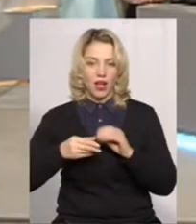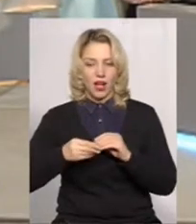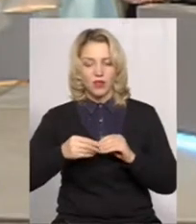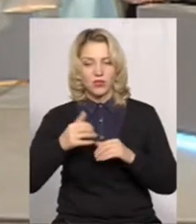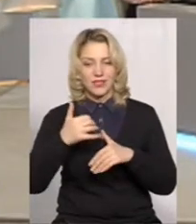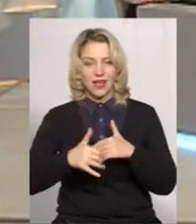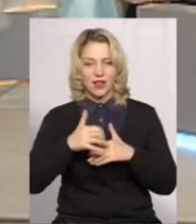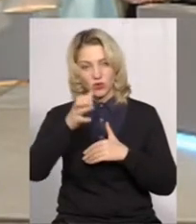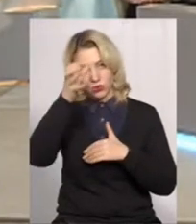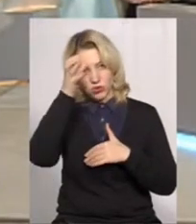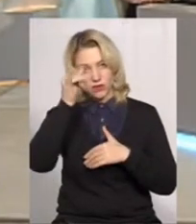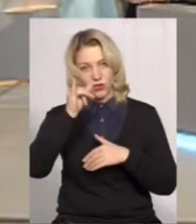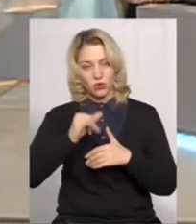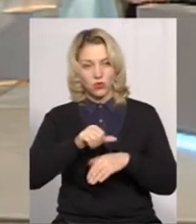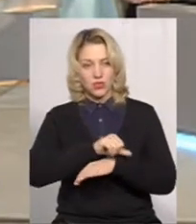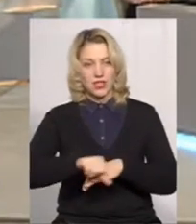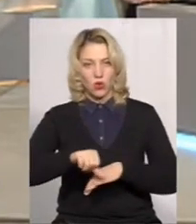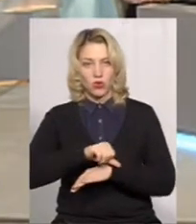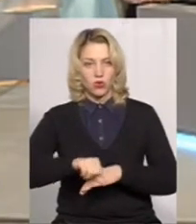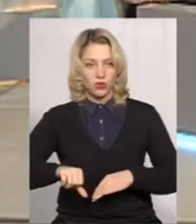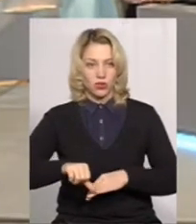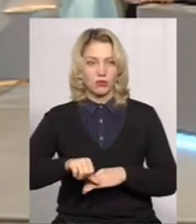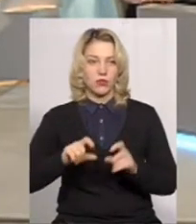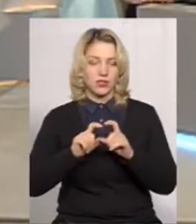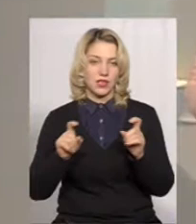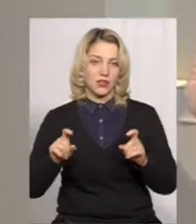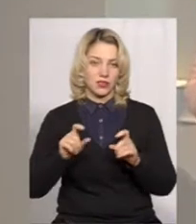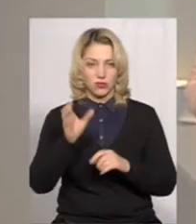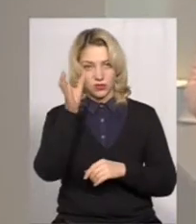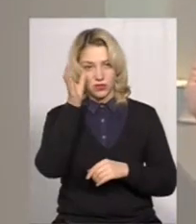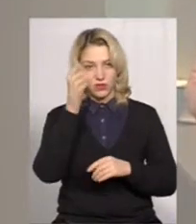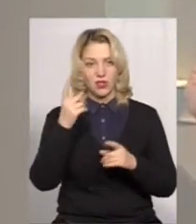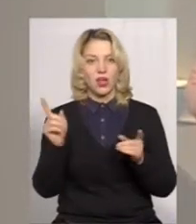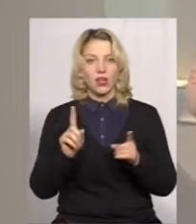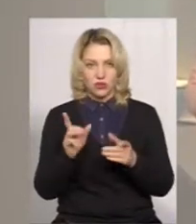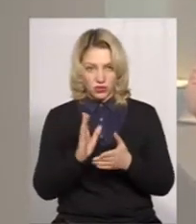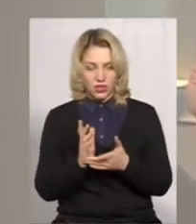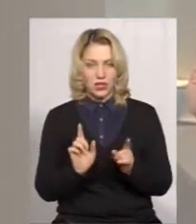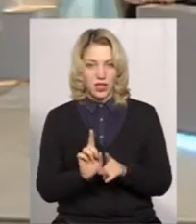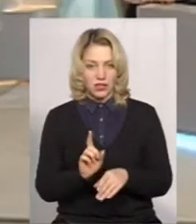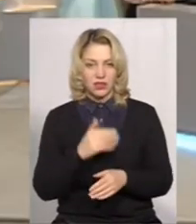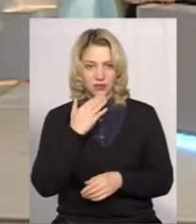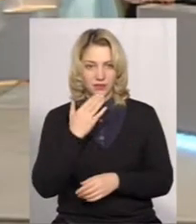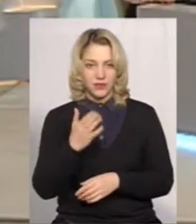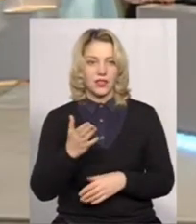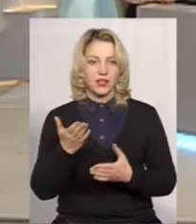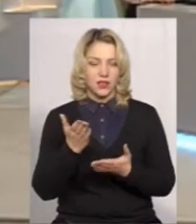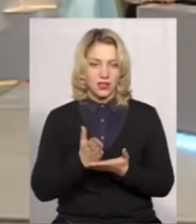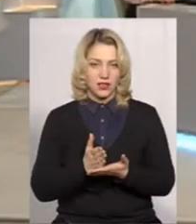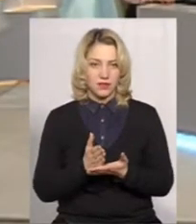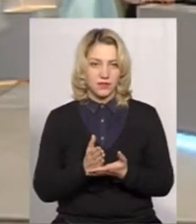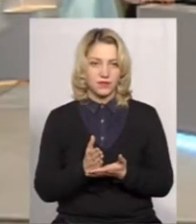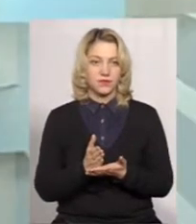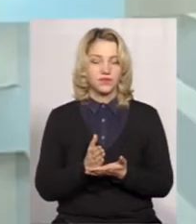середню освіту у закордонному закладі освіти. Що є такі? Так, є.